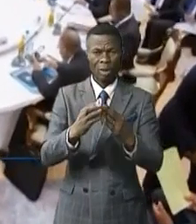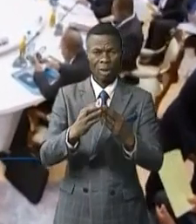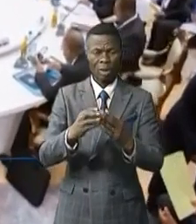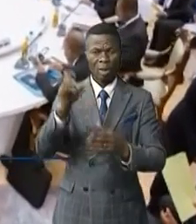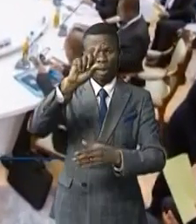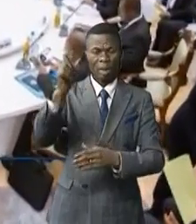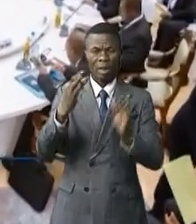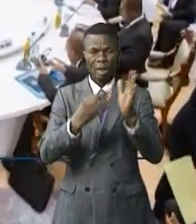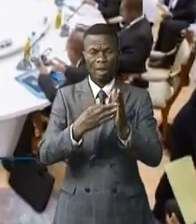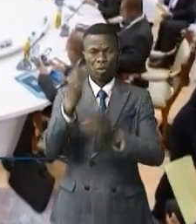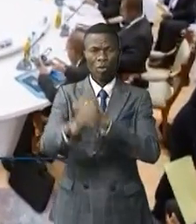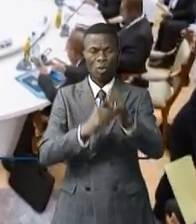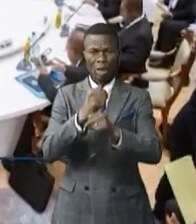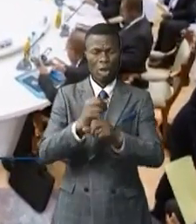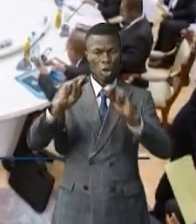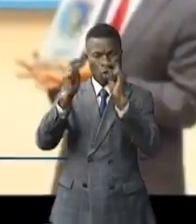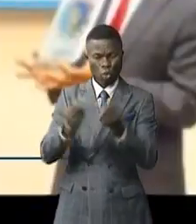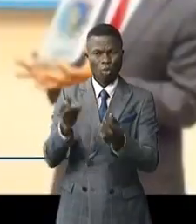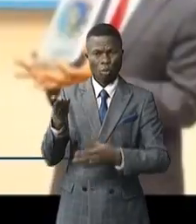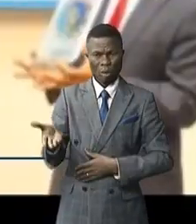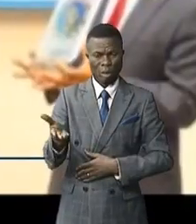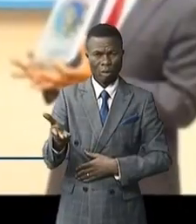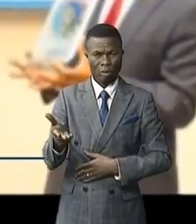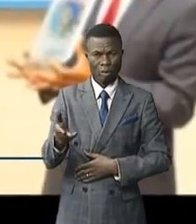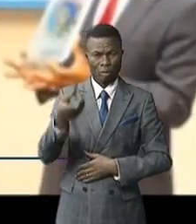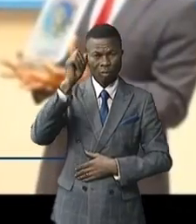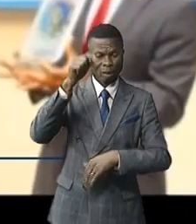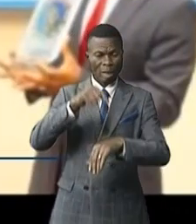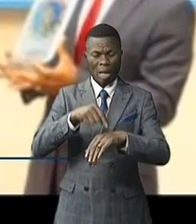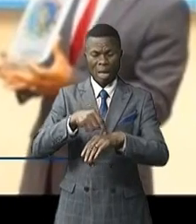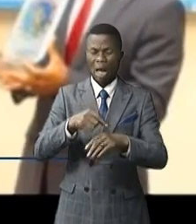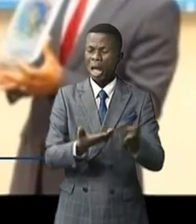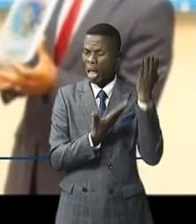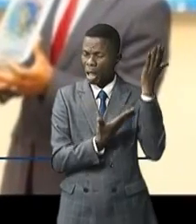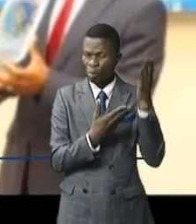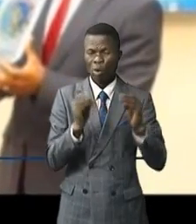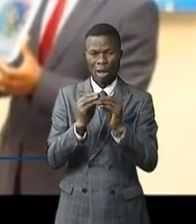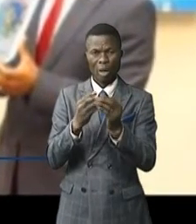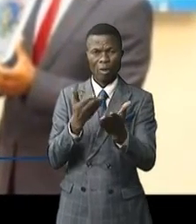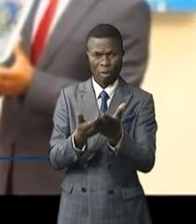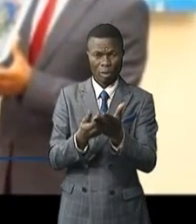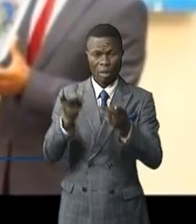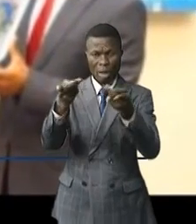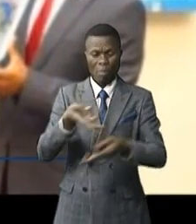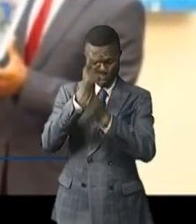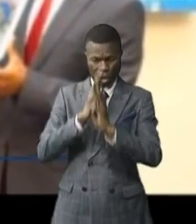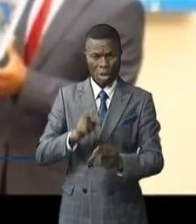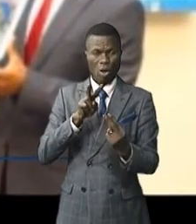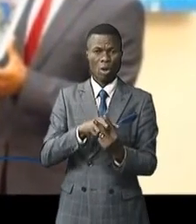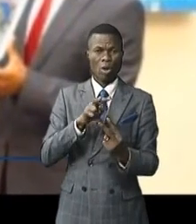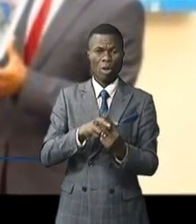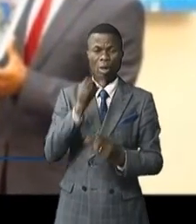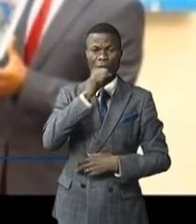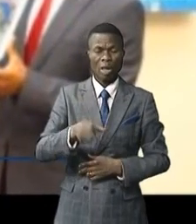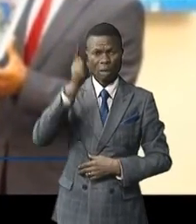38e anniversaire de cette structure régionale. L'un des temps forts de ces assises, c'est la place d'honneur réservée à l